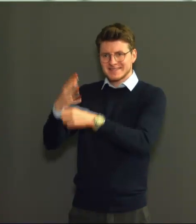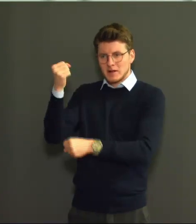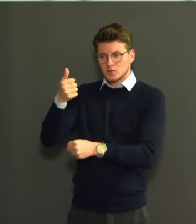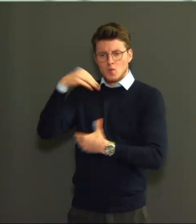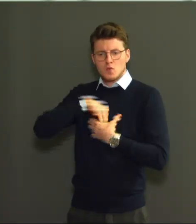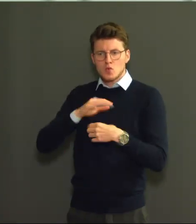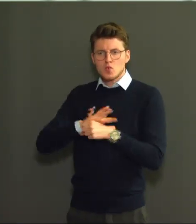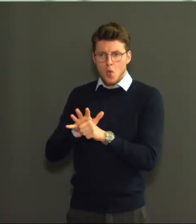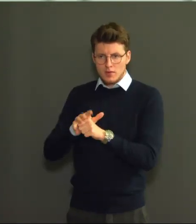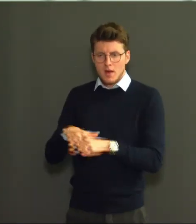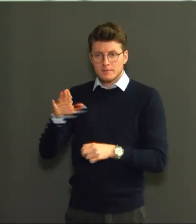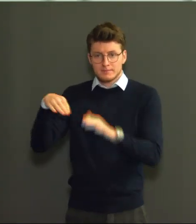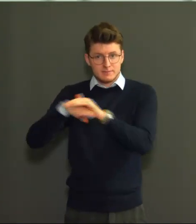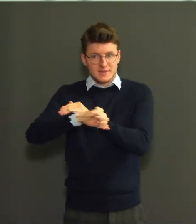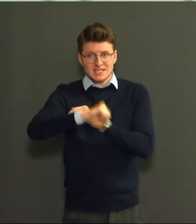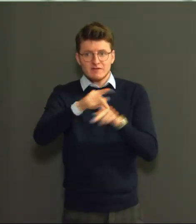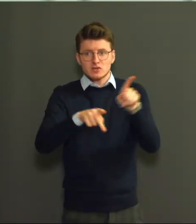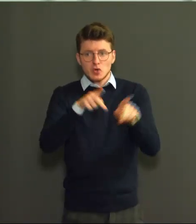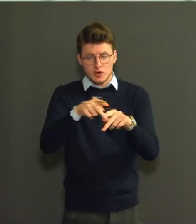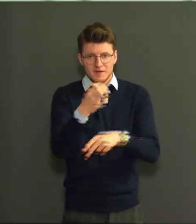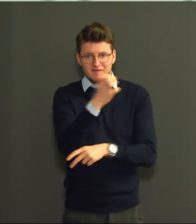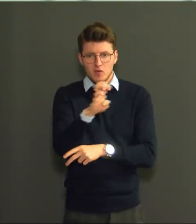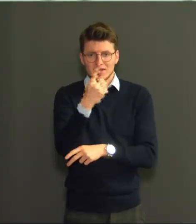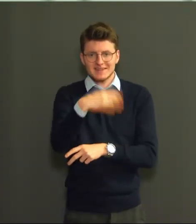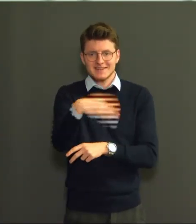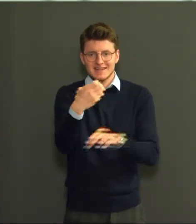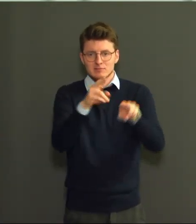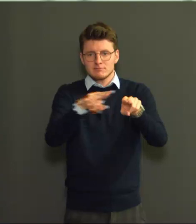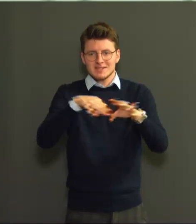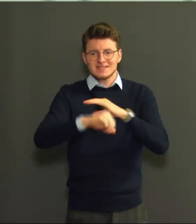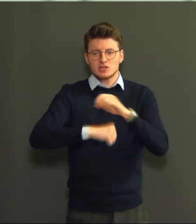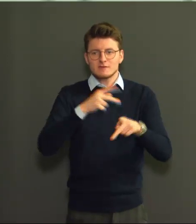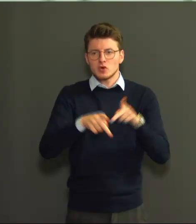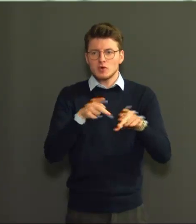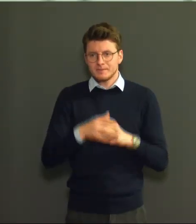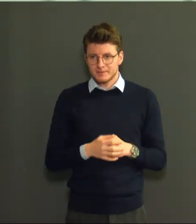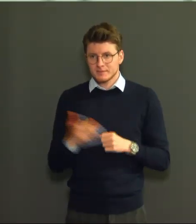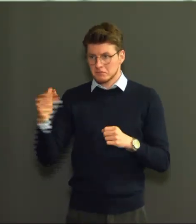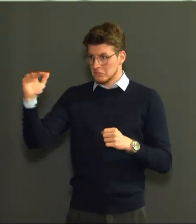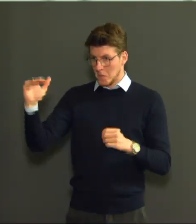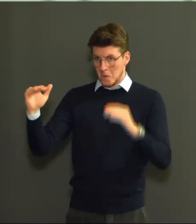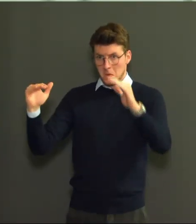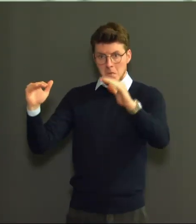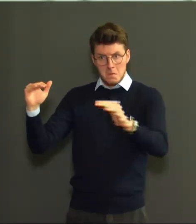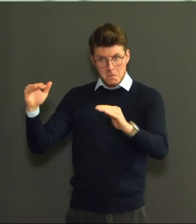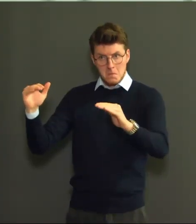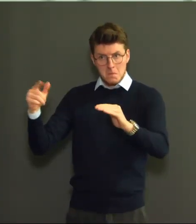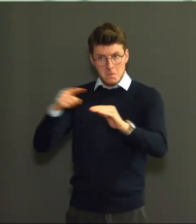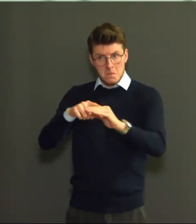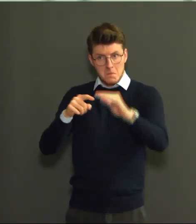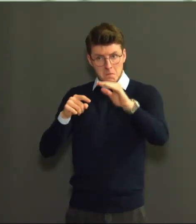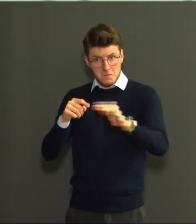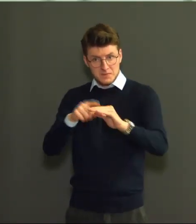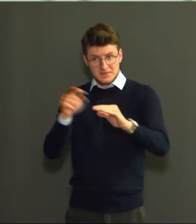491 op intensieve zorgen. Dit zijn dalingen met respectievelijk 17% en